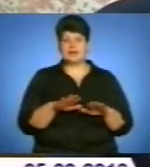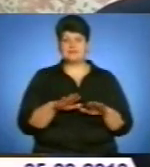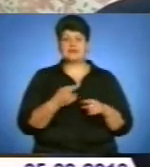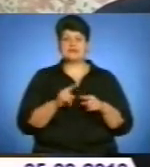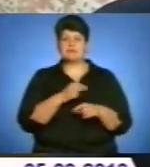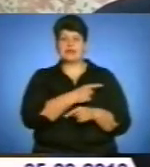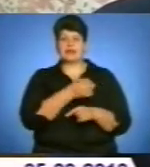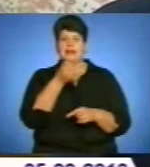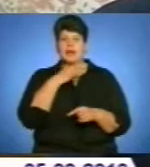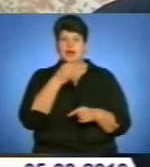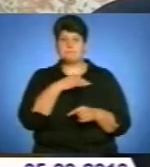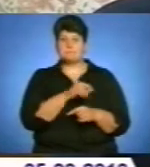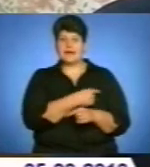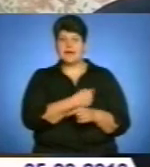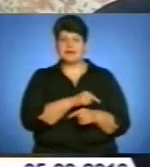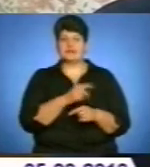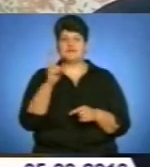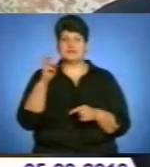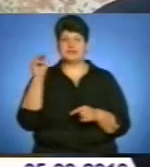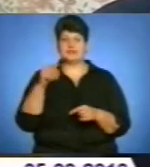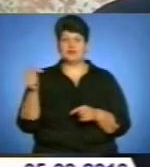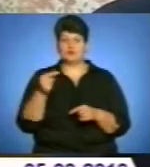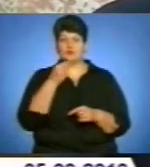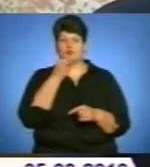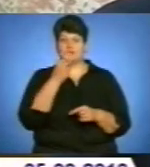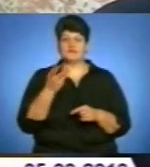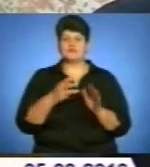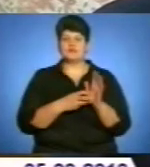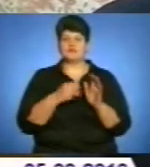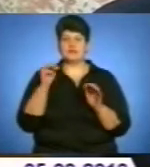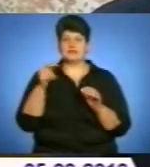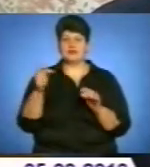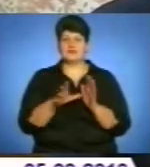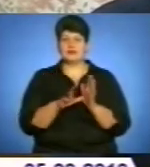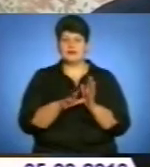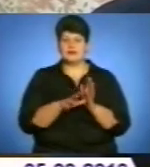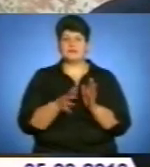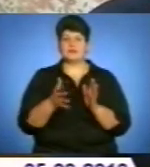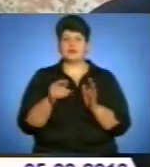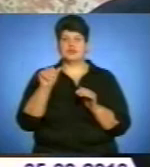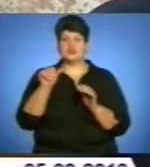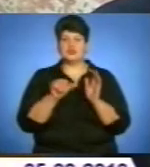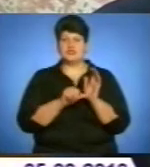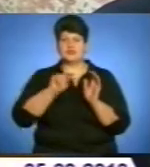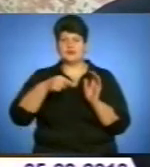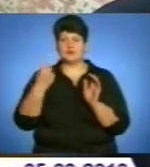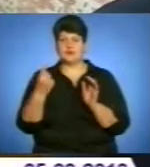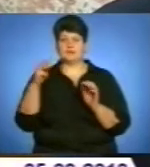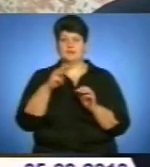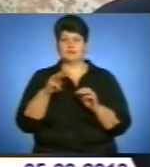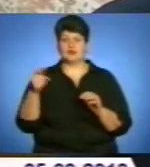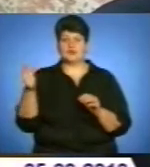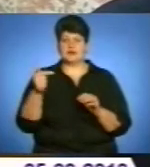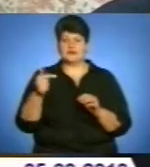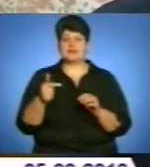це медикаменти 200 тисяч гривень, це продукти харчування 800 тисяч гривень, енергоносії 6,1 мільйона гривень, стипендії